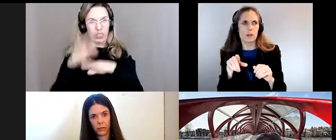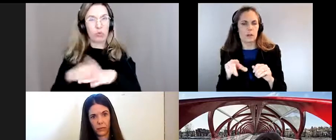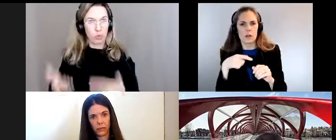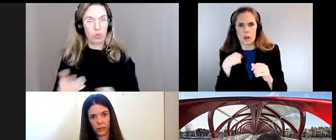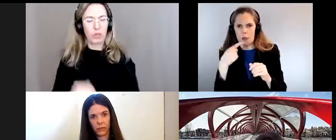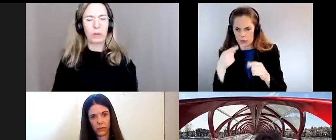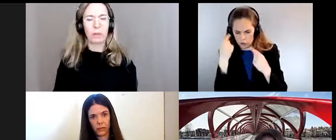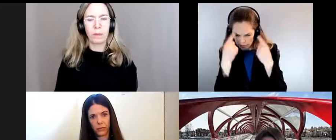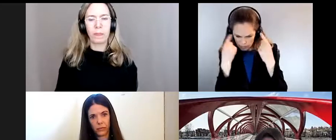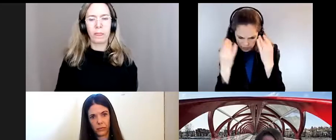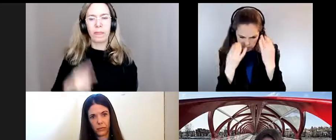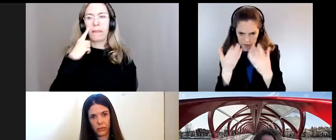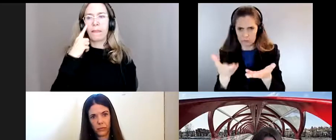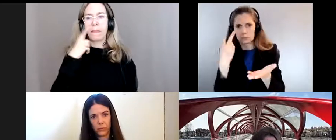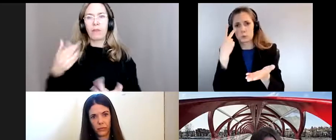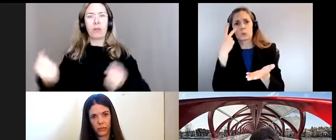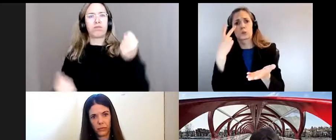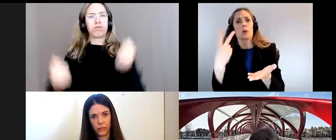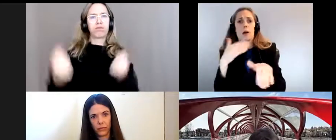on l'a vu avec le convoi